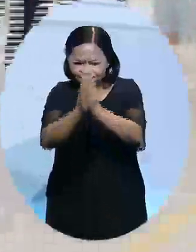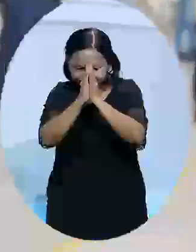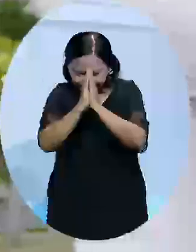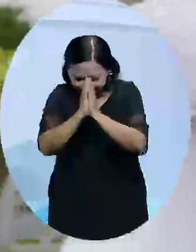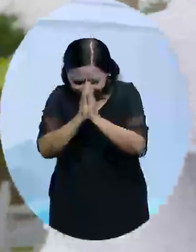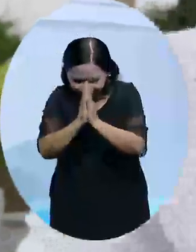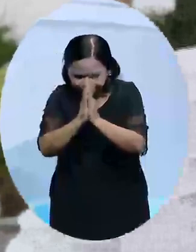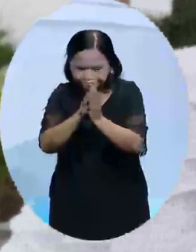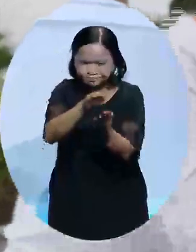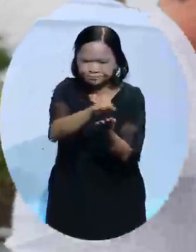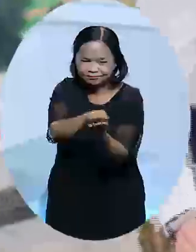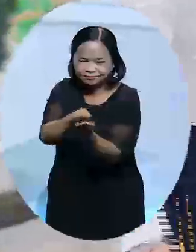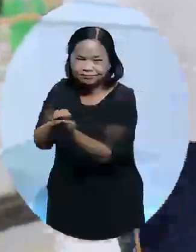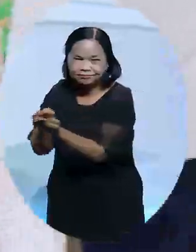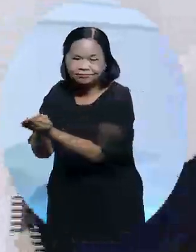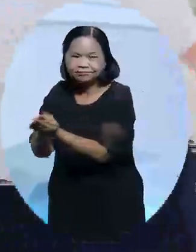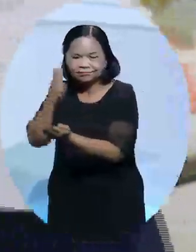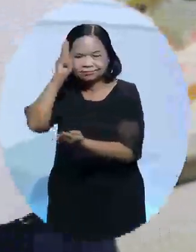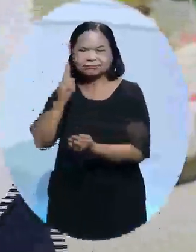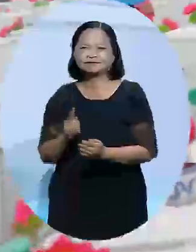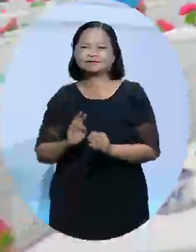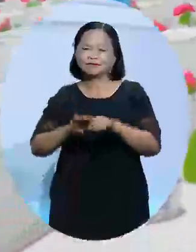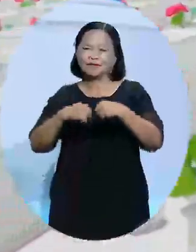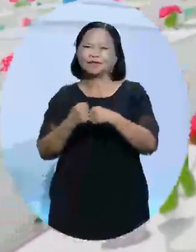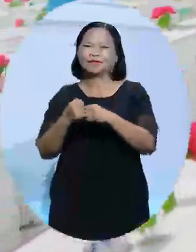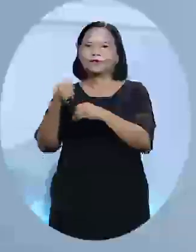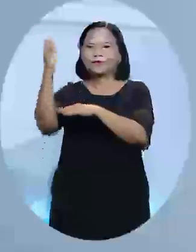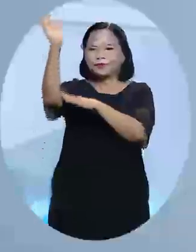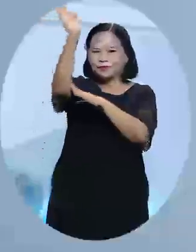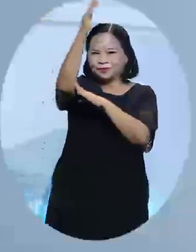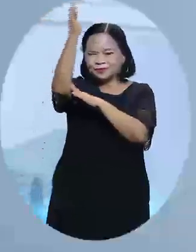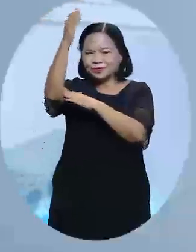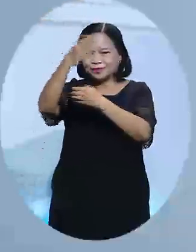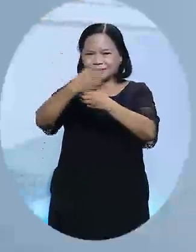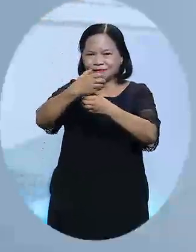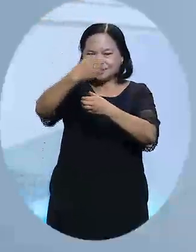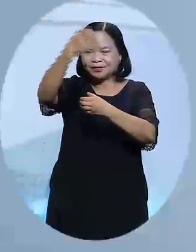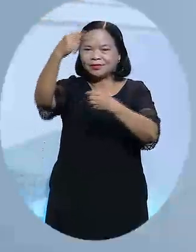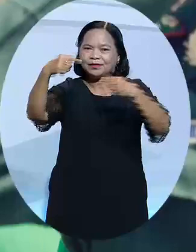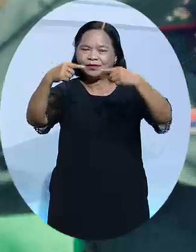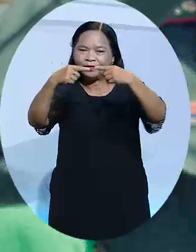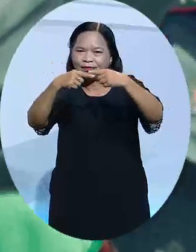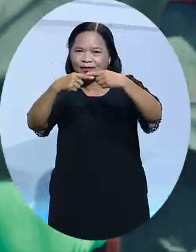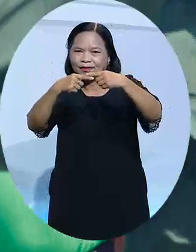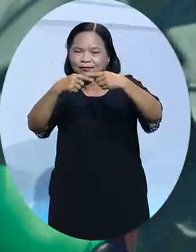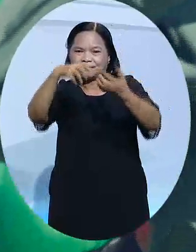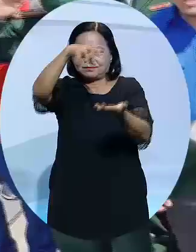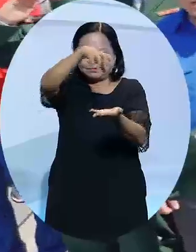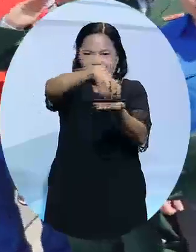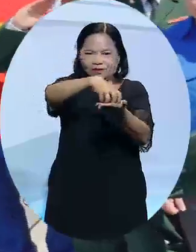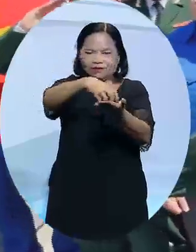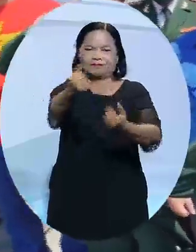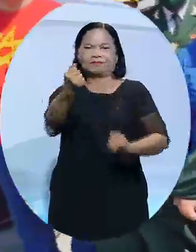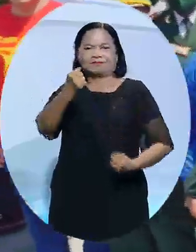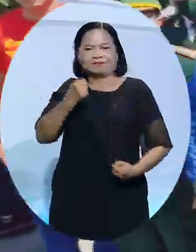Nghĩa Trang Liệt Sĩ Quốc gia Vị Xuyên, tổ chức lễ chào cờ tại Cục Cờ Lũng Cú thăm đồn biên phòng Lũng Cú. Đây là hoạt động thiết thực nhằm hướng